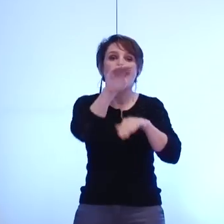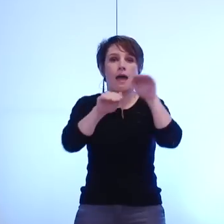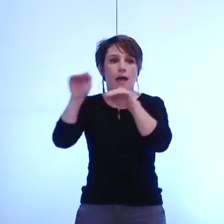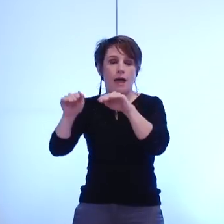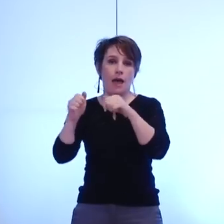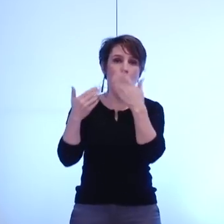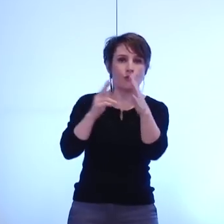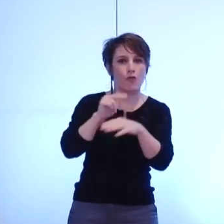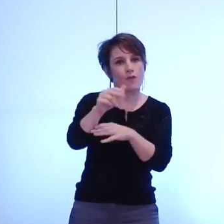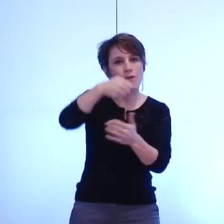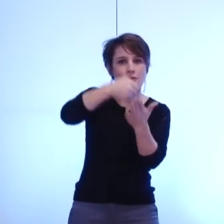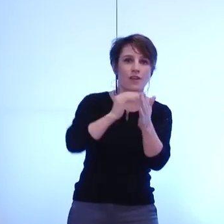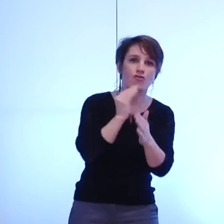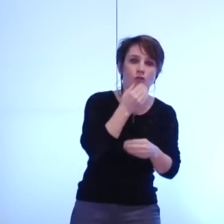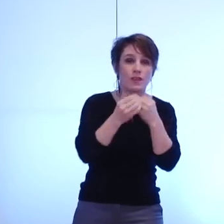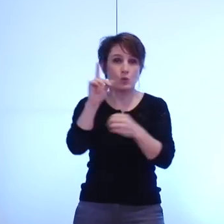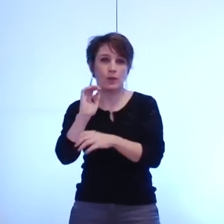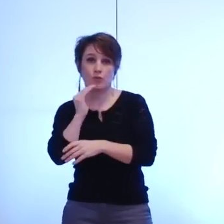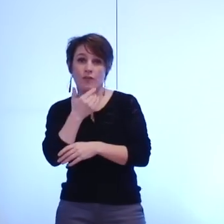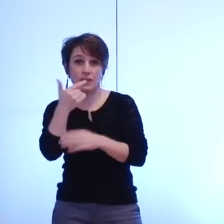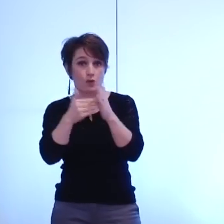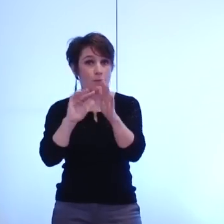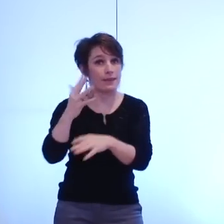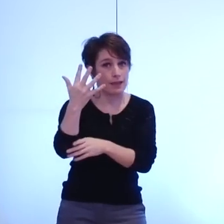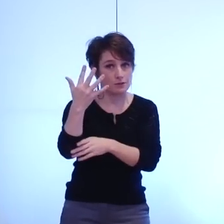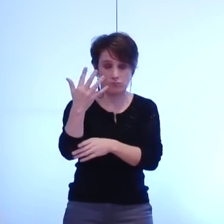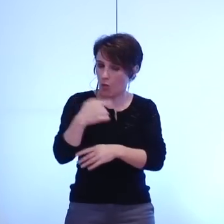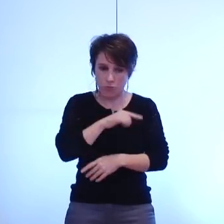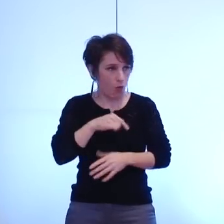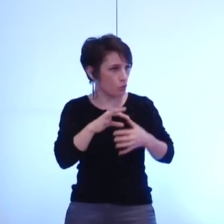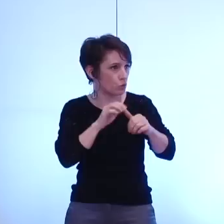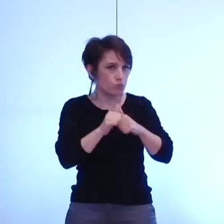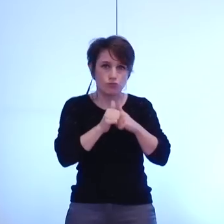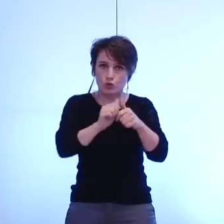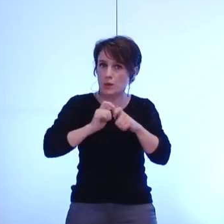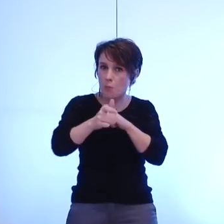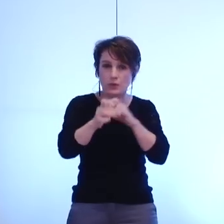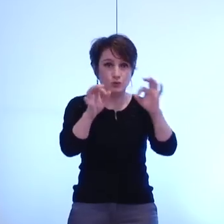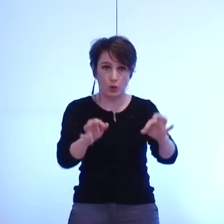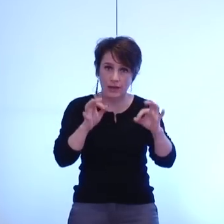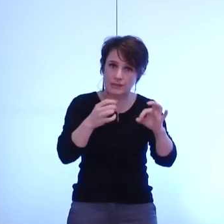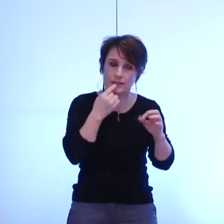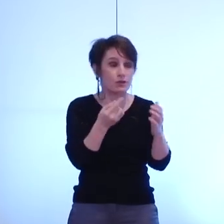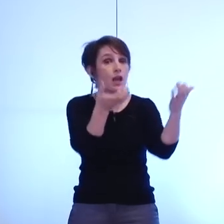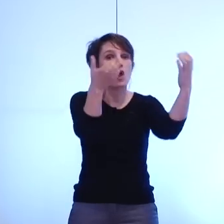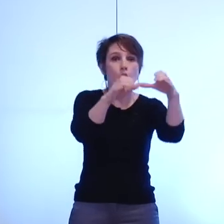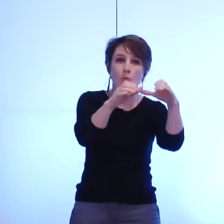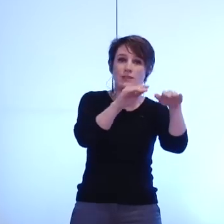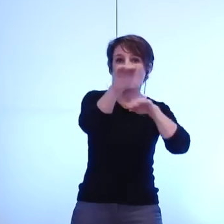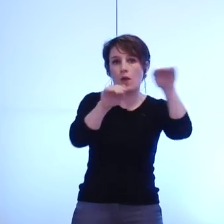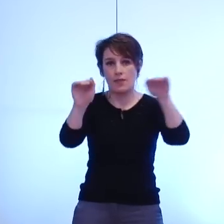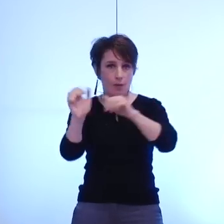janvier ou début février 2015. Nous suivrons alors une procédure classique qui impliquera la commission d'appel d'offres comme de juste.